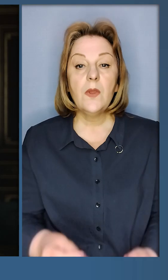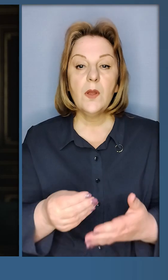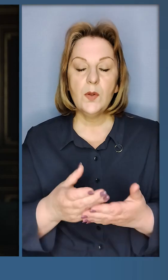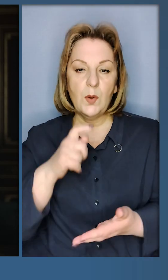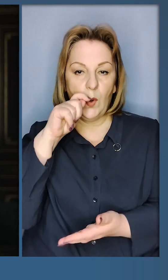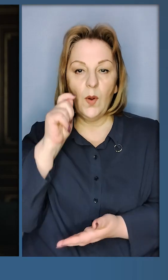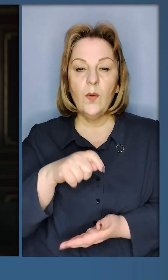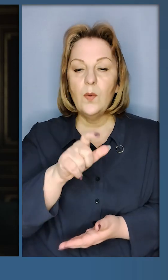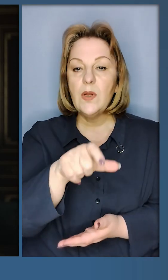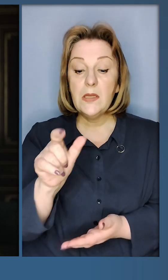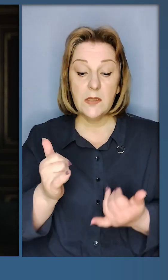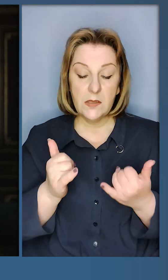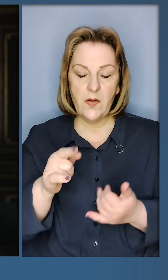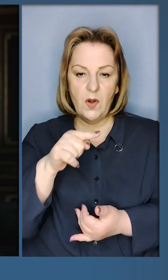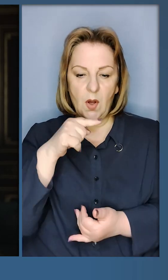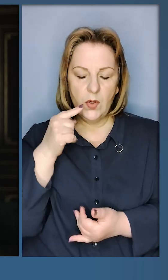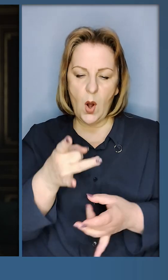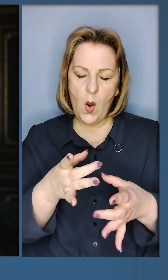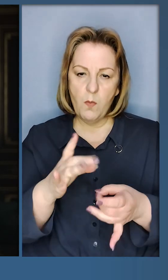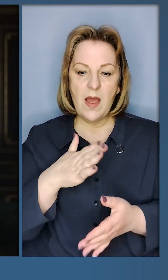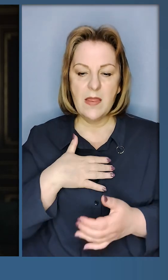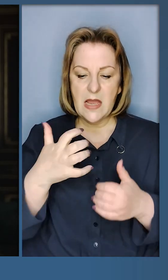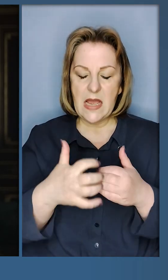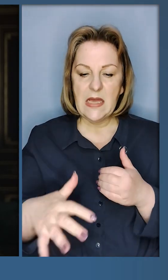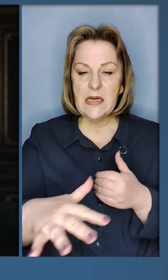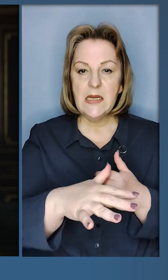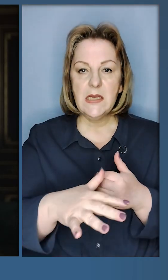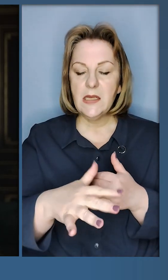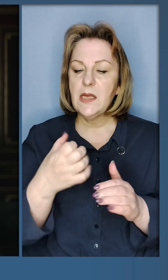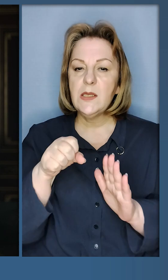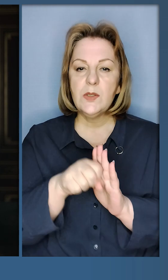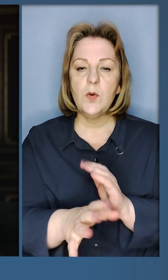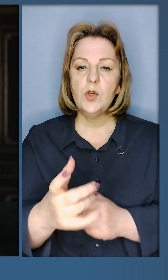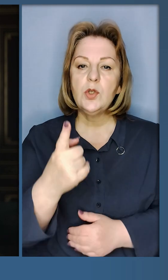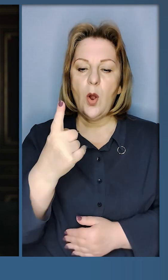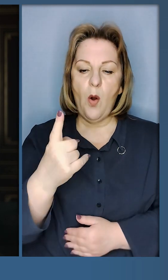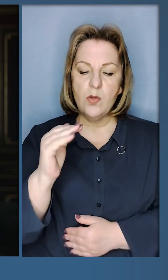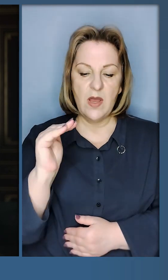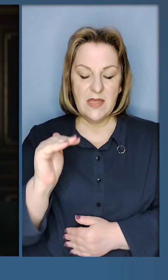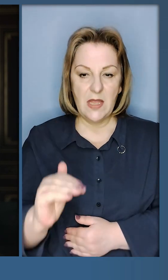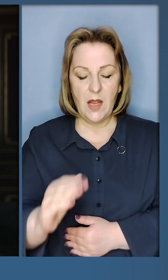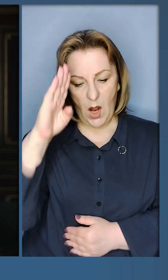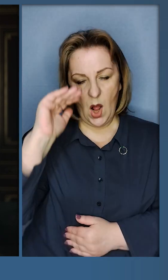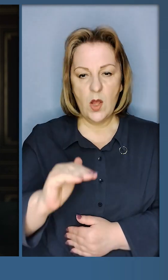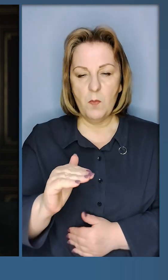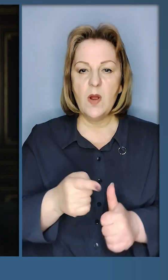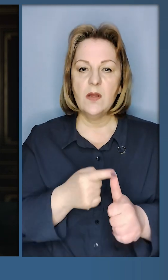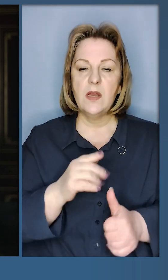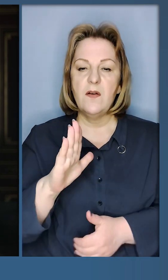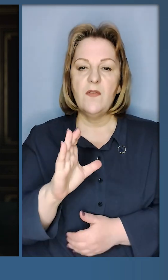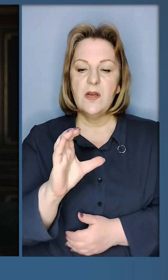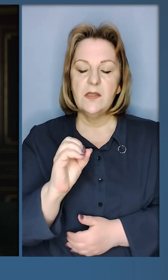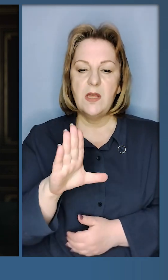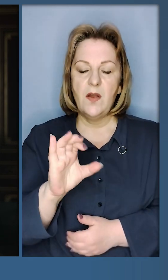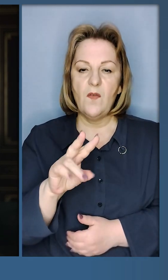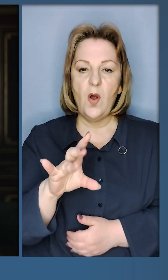Дорогі українці! Сьогодні російський обстріл нашої Херсонщини забрав життя ще однієї дитини, хлопчика. Його звали Всеволод.